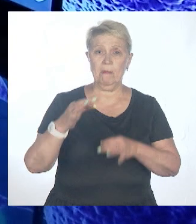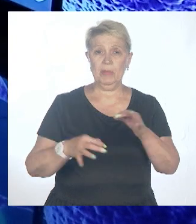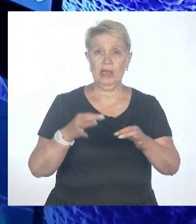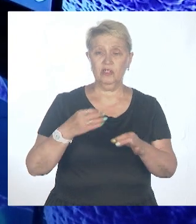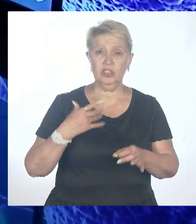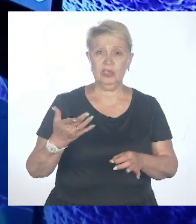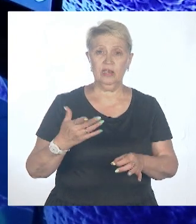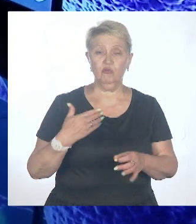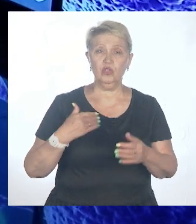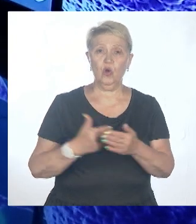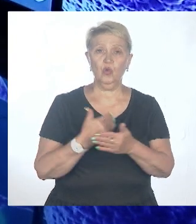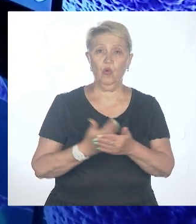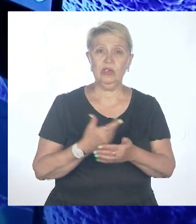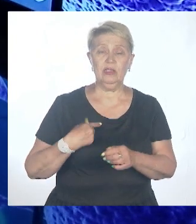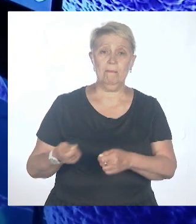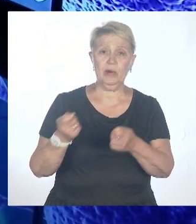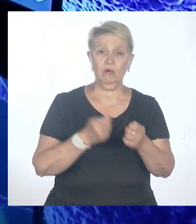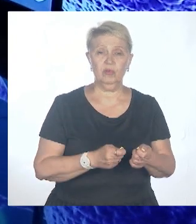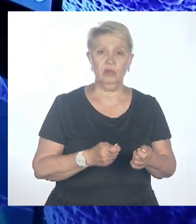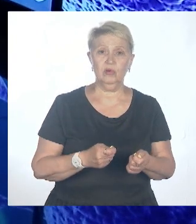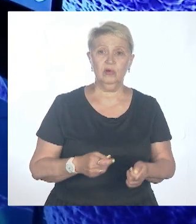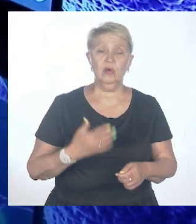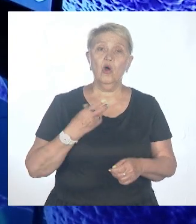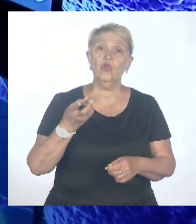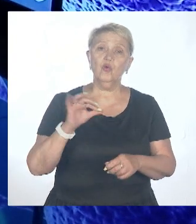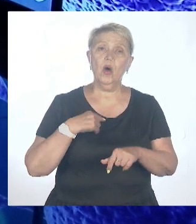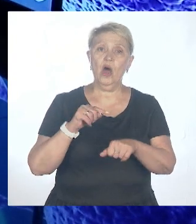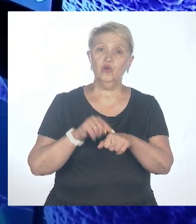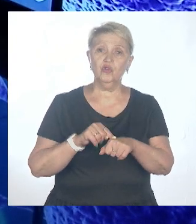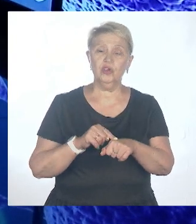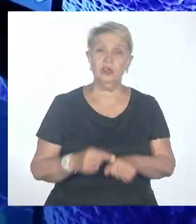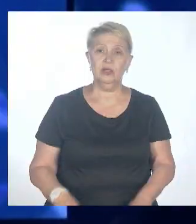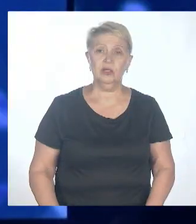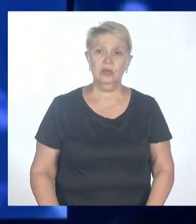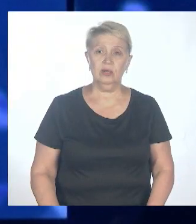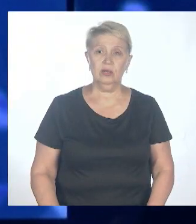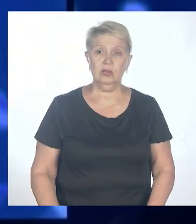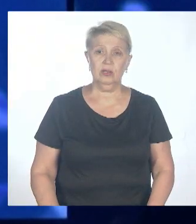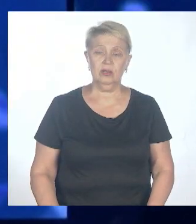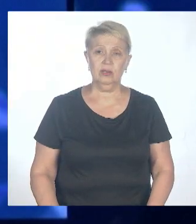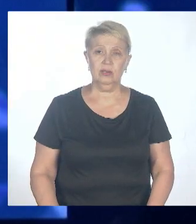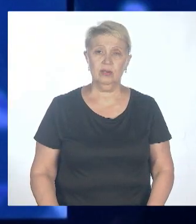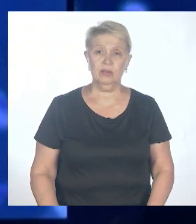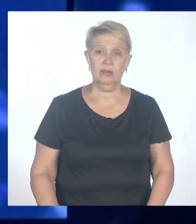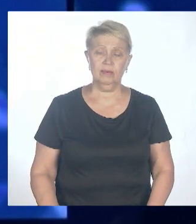болезни не прилетали. Ничего нового. Но ощущение теперь от них какое-то вот другое. Надо ли